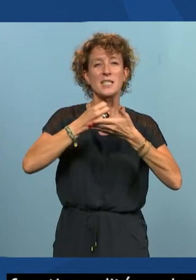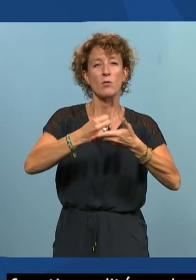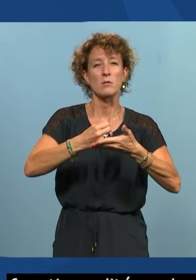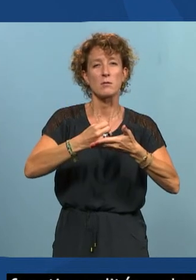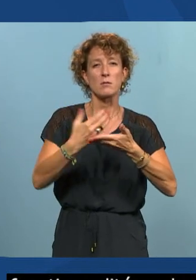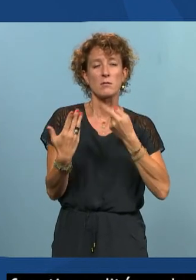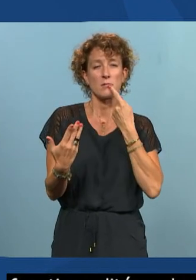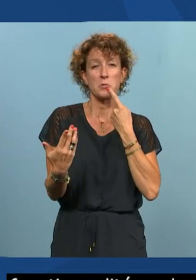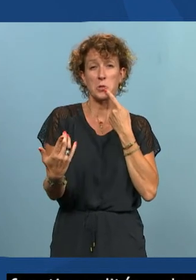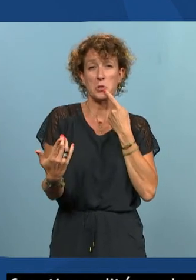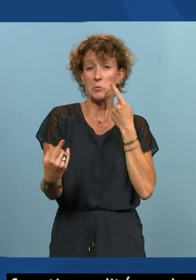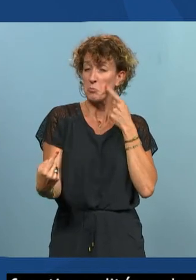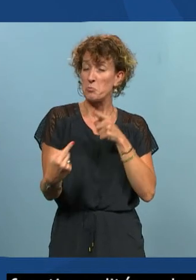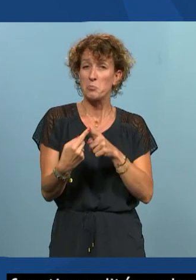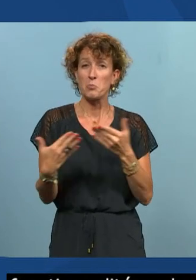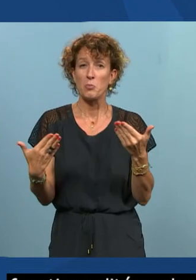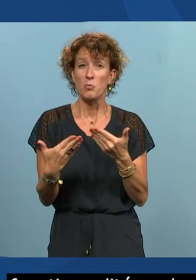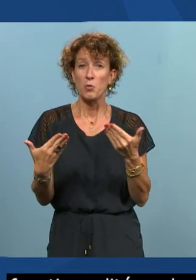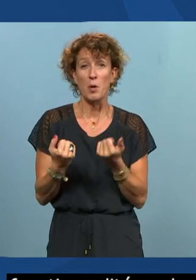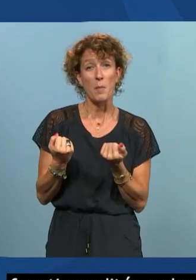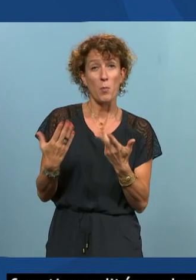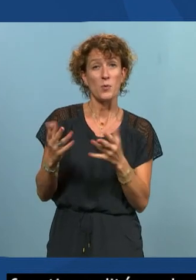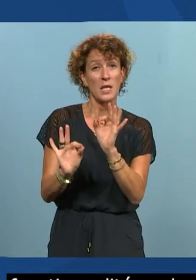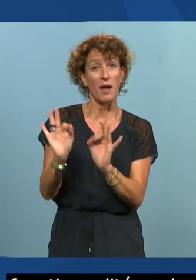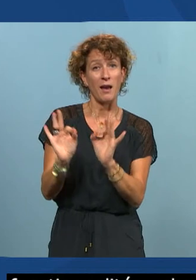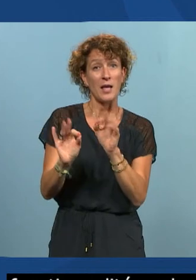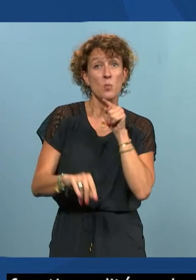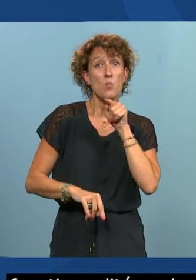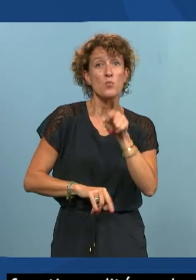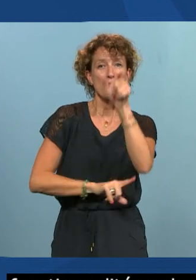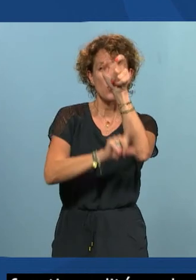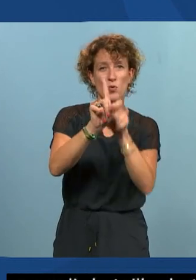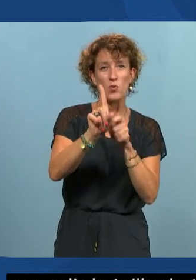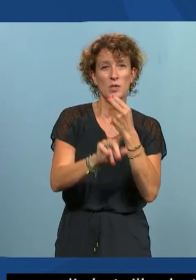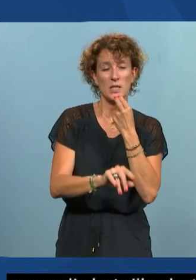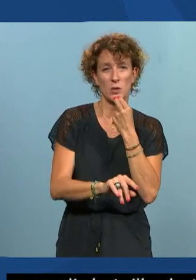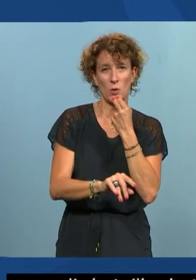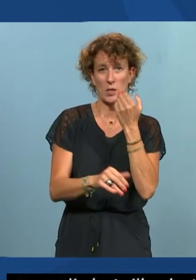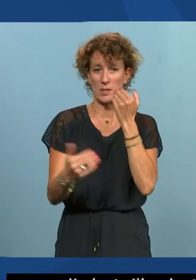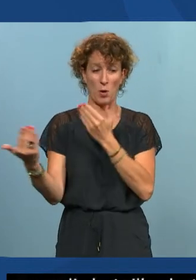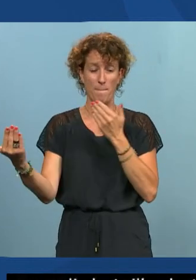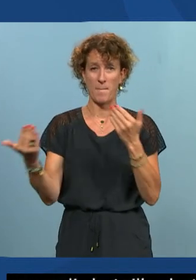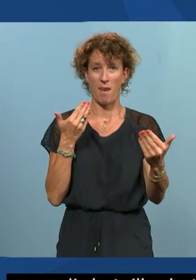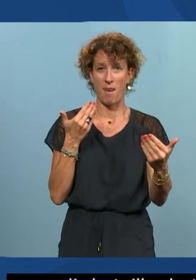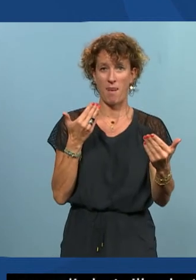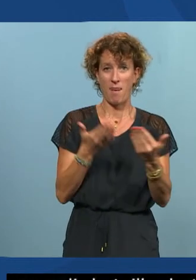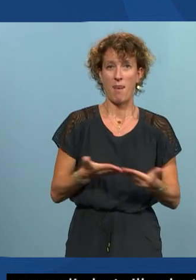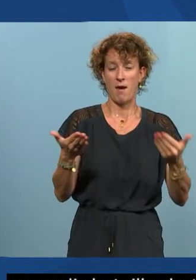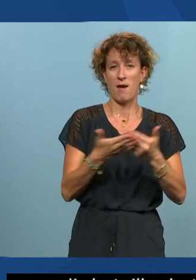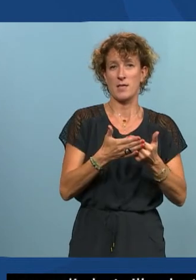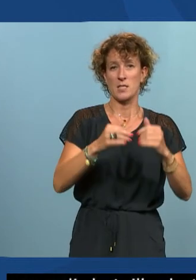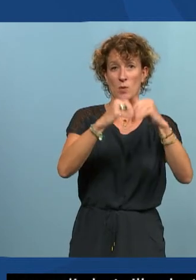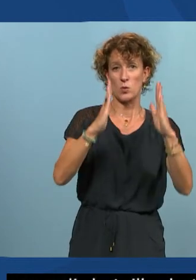'objectif de ces outils là c'est de proposer des réglages à l'utilisateur si je fais le parallèle avec le bâti c'est un petit peu comme si